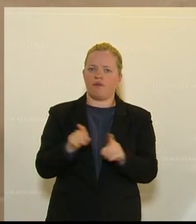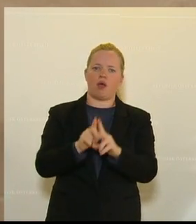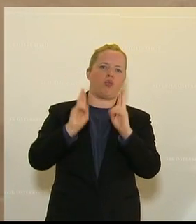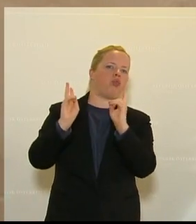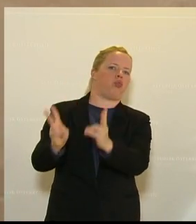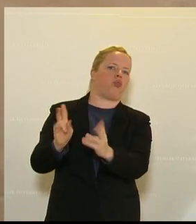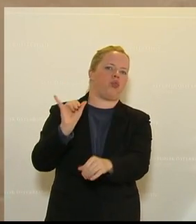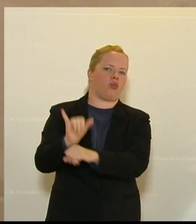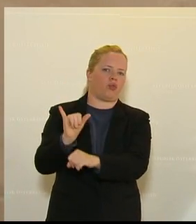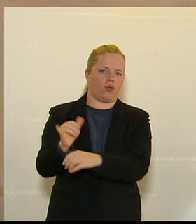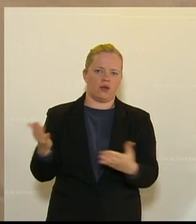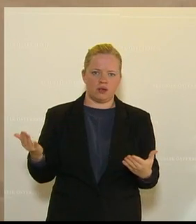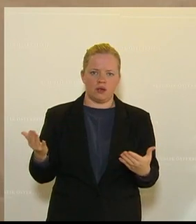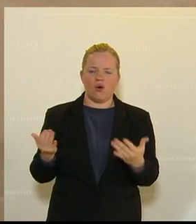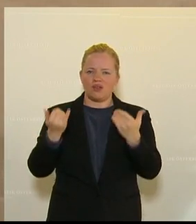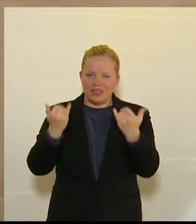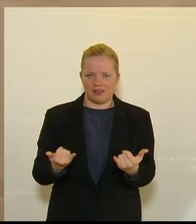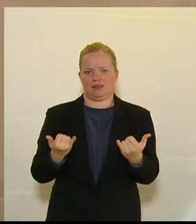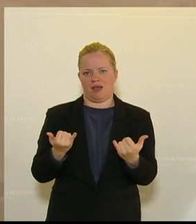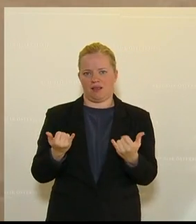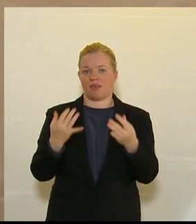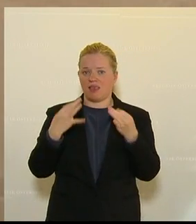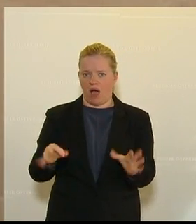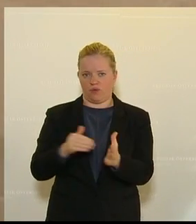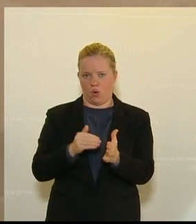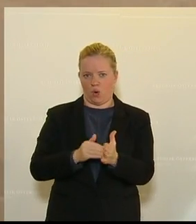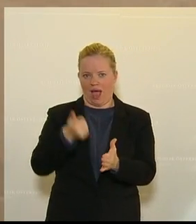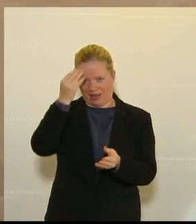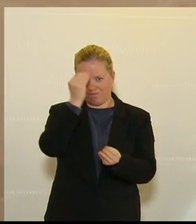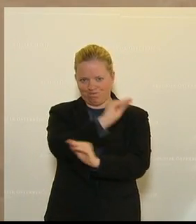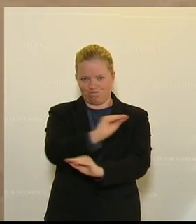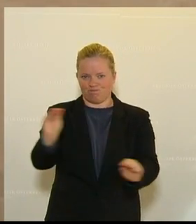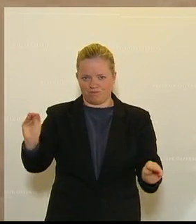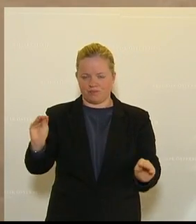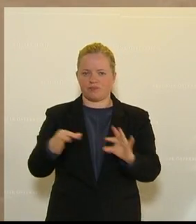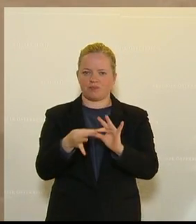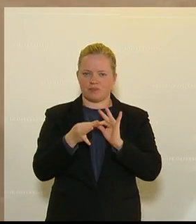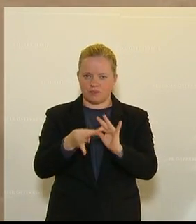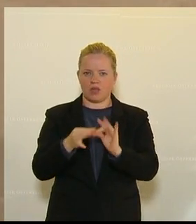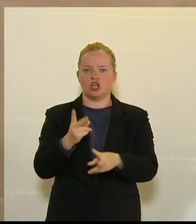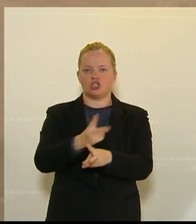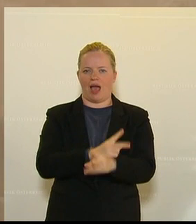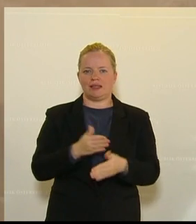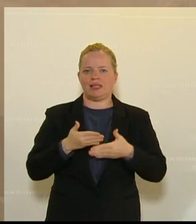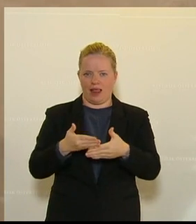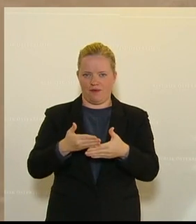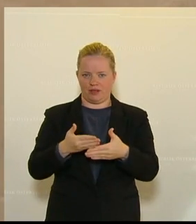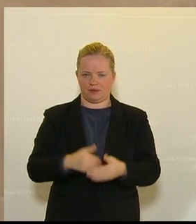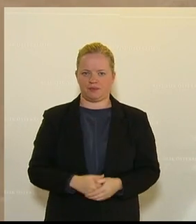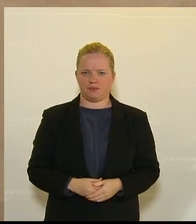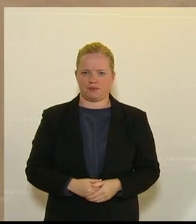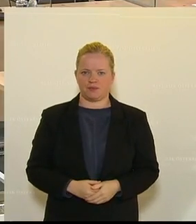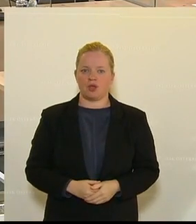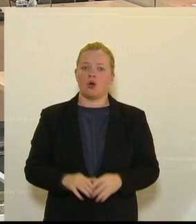stehen gelassen werden. Und nun darf ich vielleicht noch etwas anmerken zu den Staatshilfen. Es ist